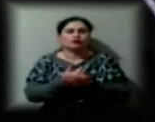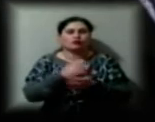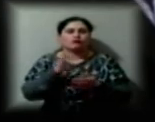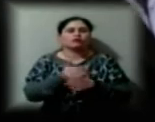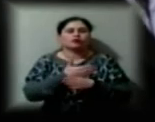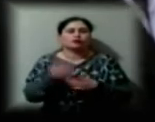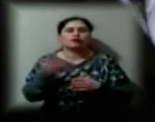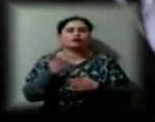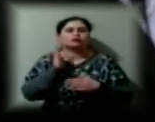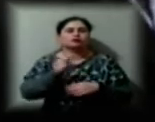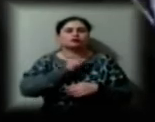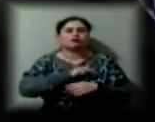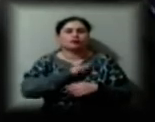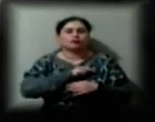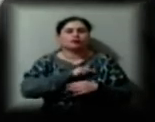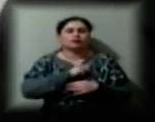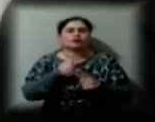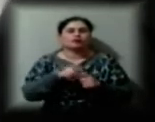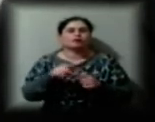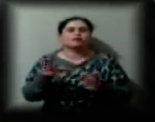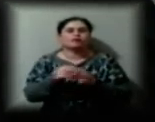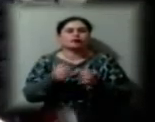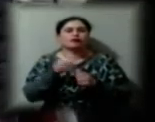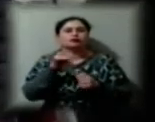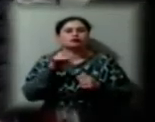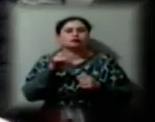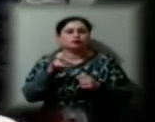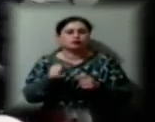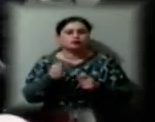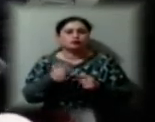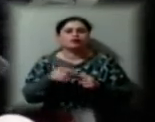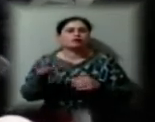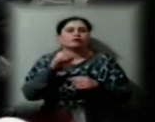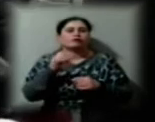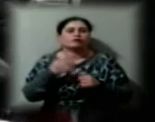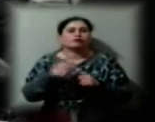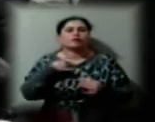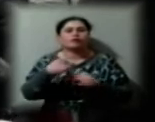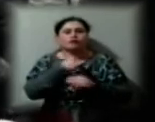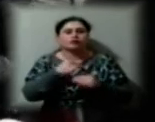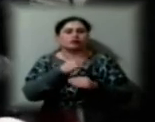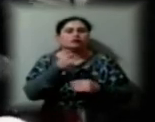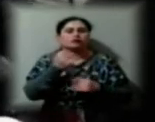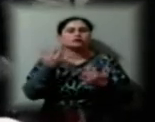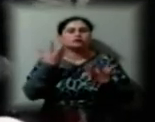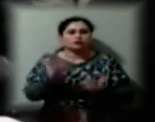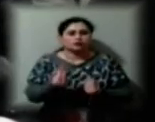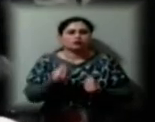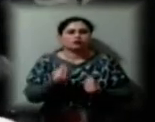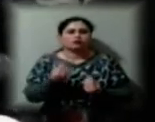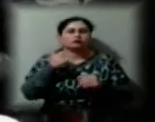працювати так само у структурі паттеносту по усіх філлях. Мовлення у нас на сьогоднішній день і радіо, і